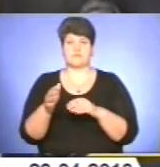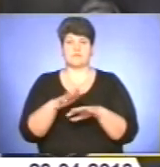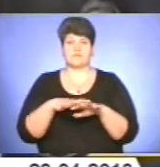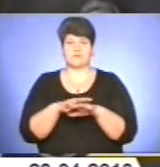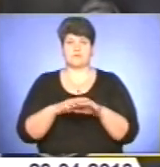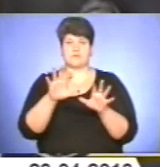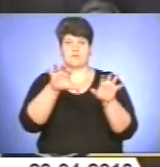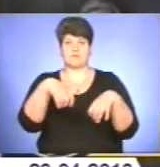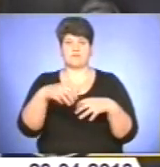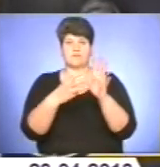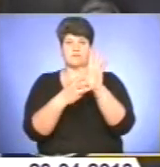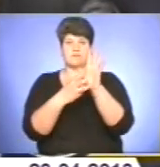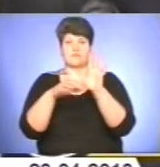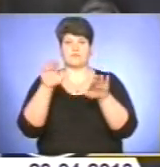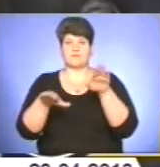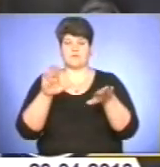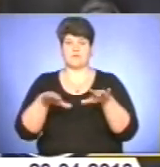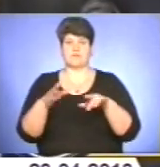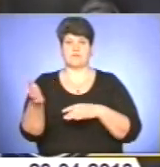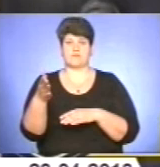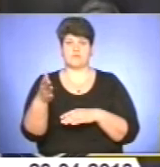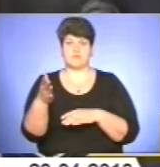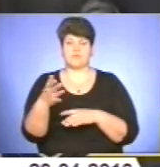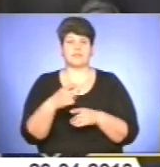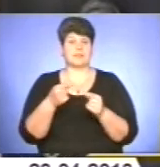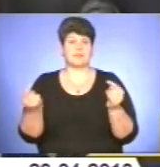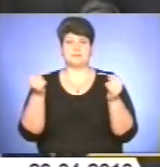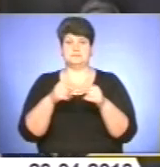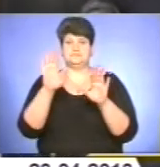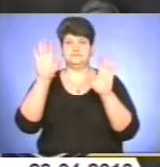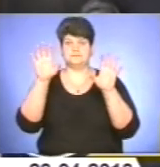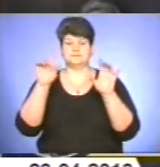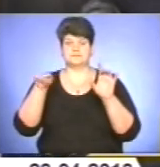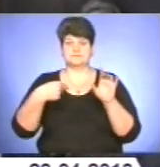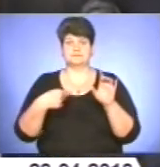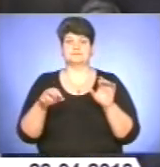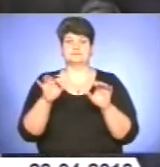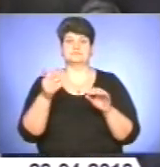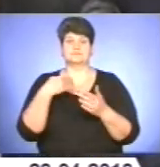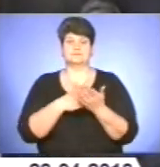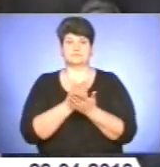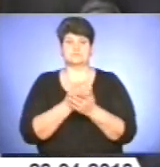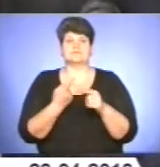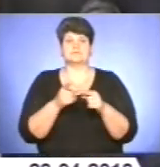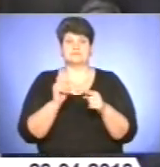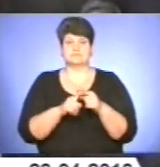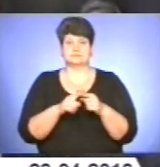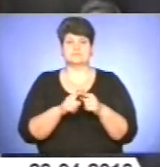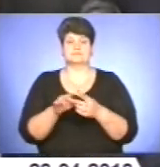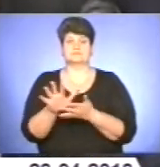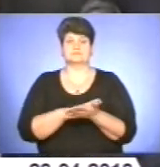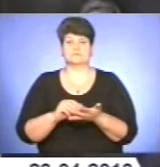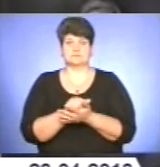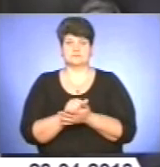800 кілограм продукції, яка не відповідає вимогам закону України про якість та безпечність. Дана продукція утилізована та